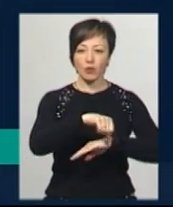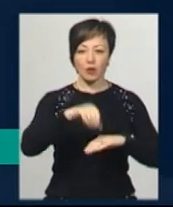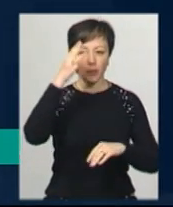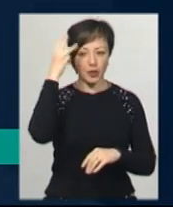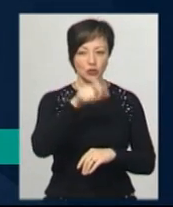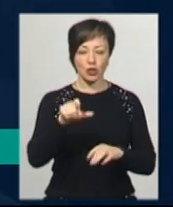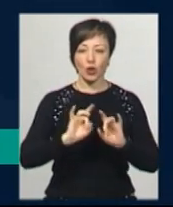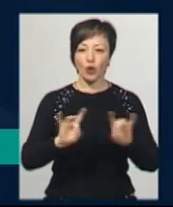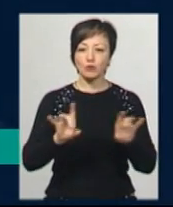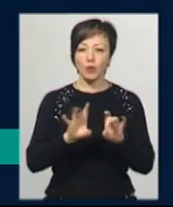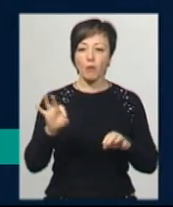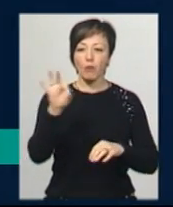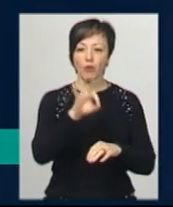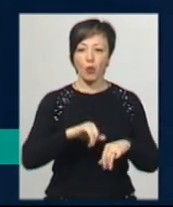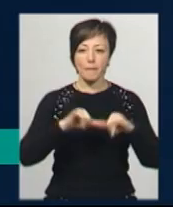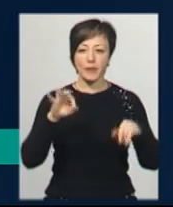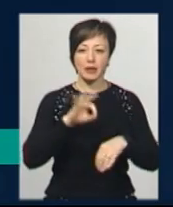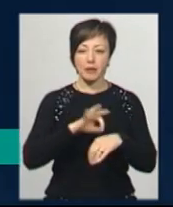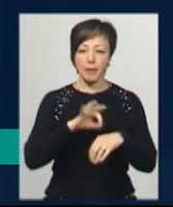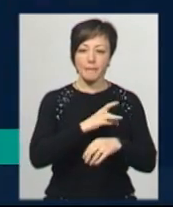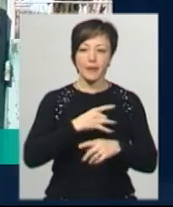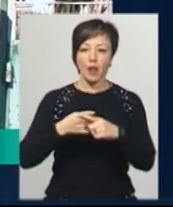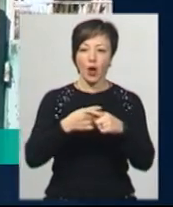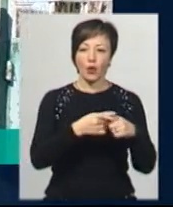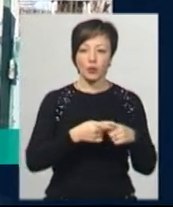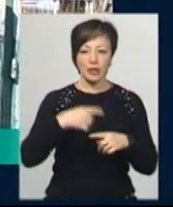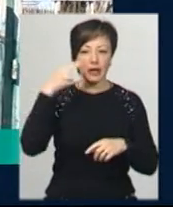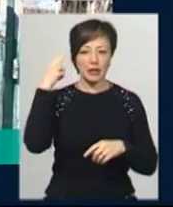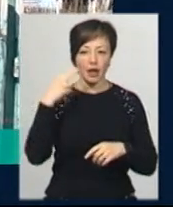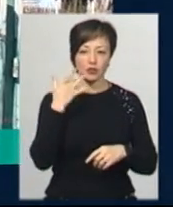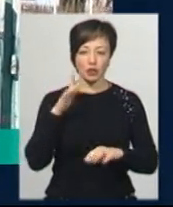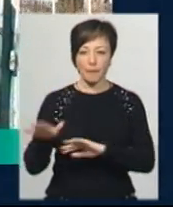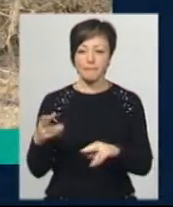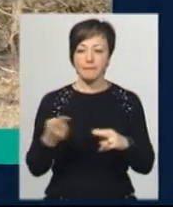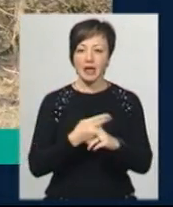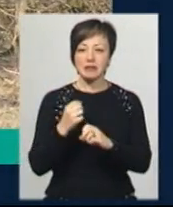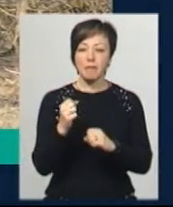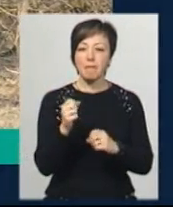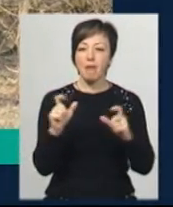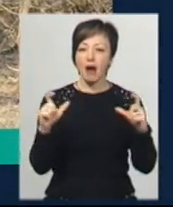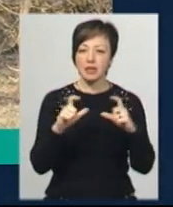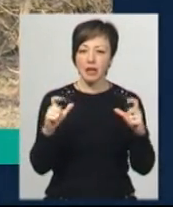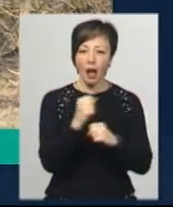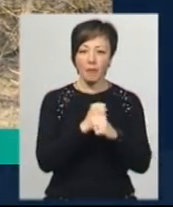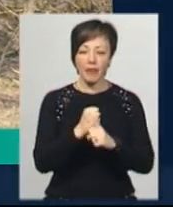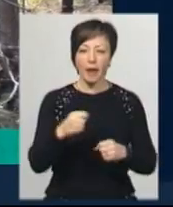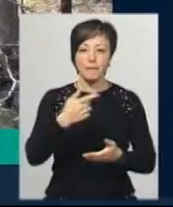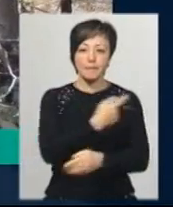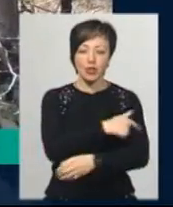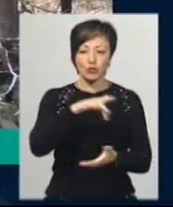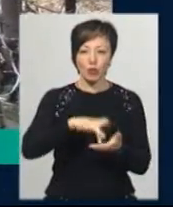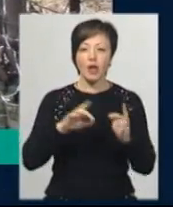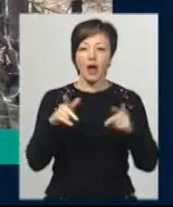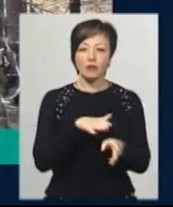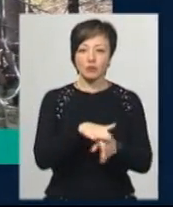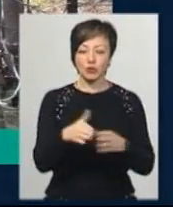розповіли про перебіг пандемії у Білорусі, Китаї та США. Без магазинів, аптеки та медичного пункту. Як дотримуються карантину